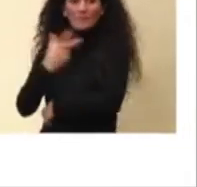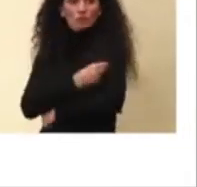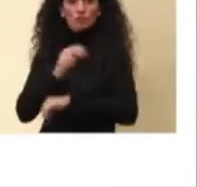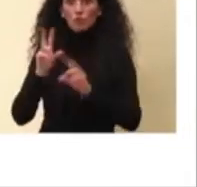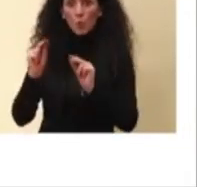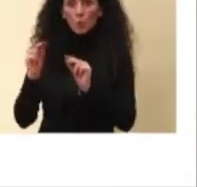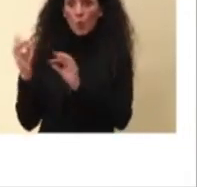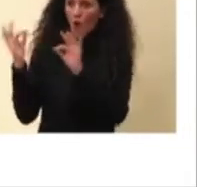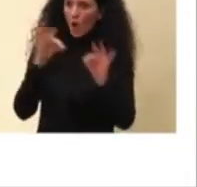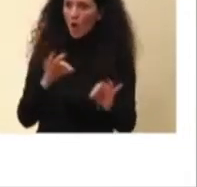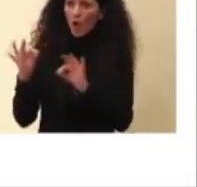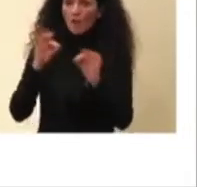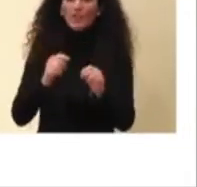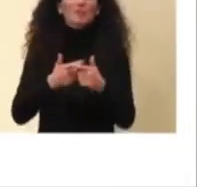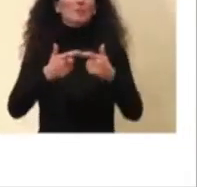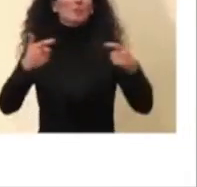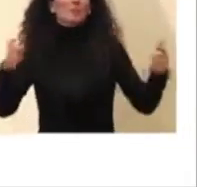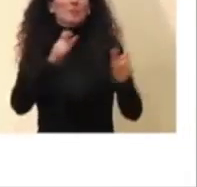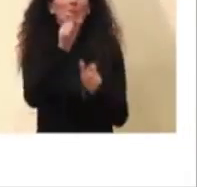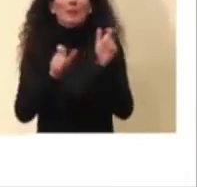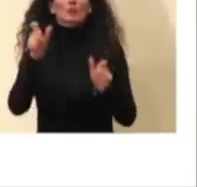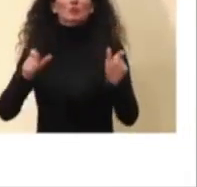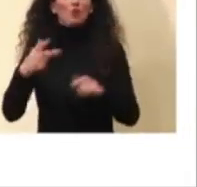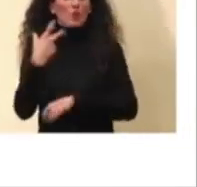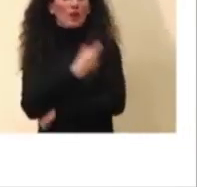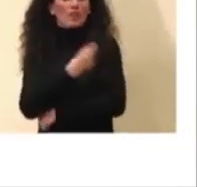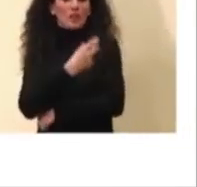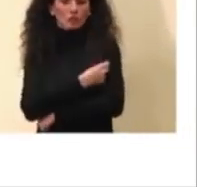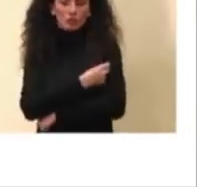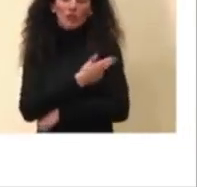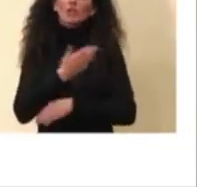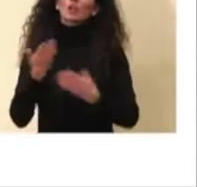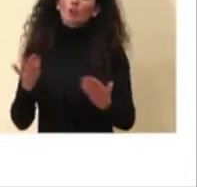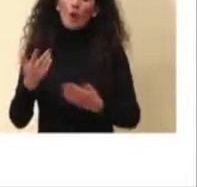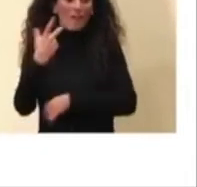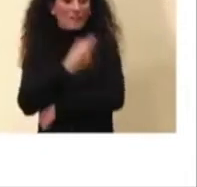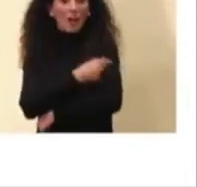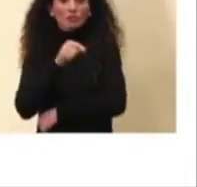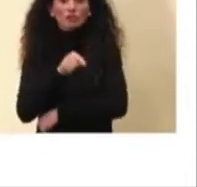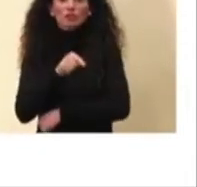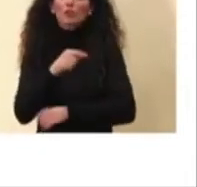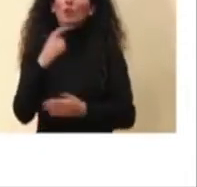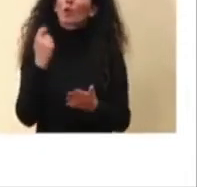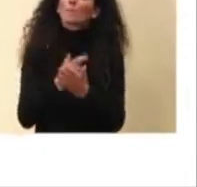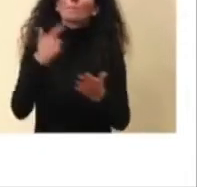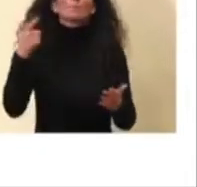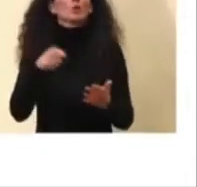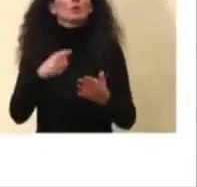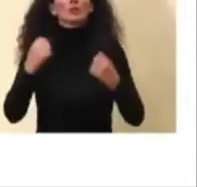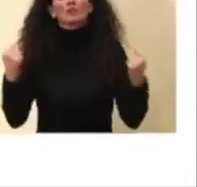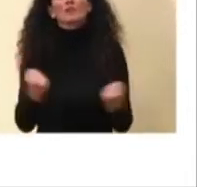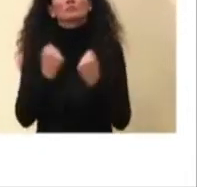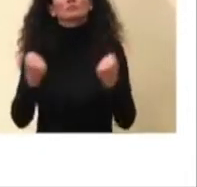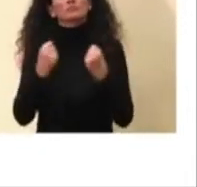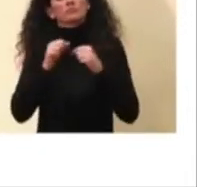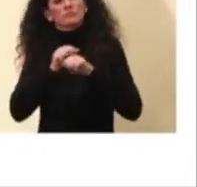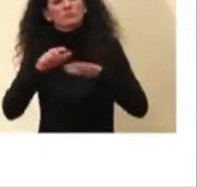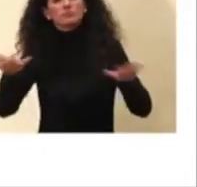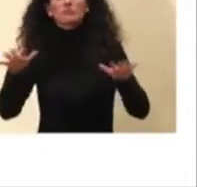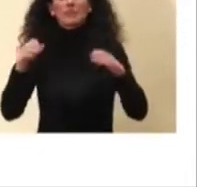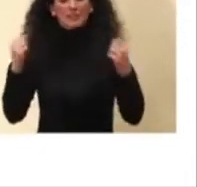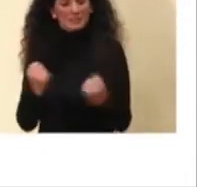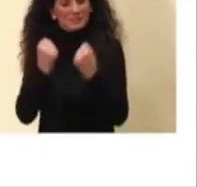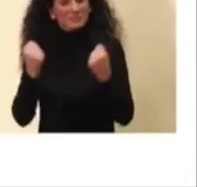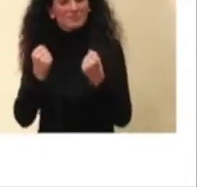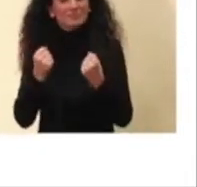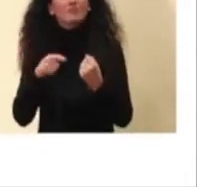questo sia un primo segnale che ci mostra come l'importanza di questa campagna l'importanza di aderire a